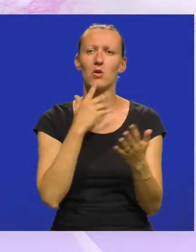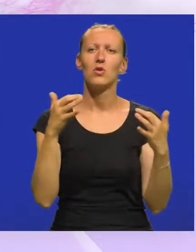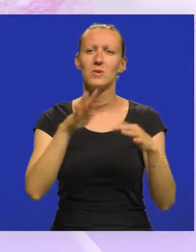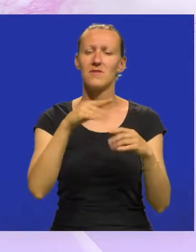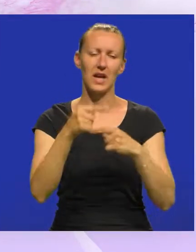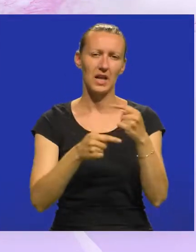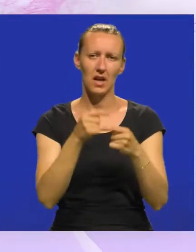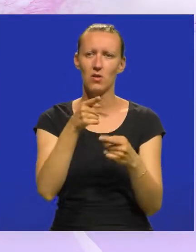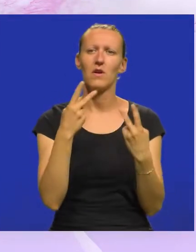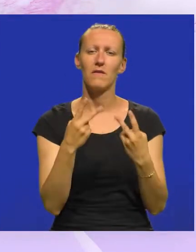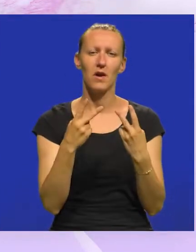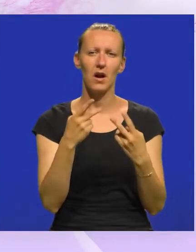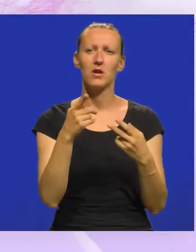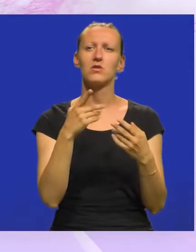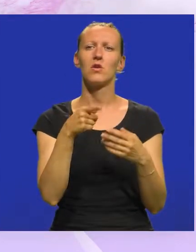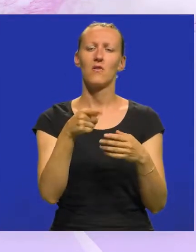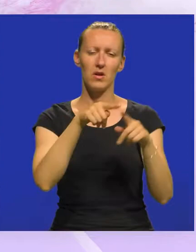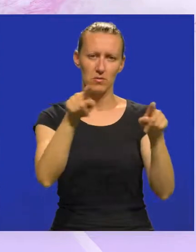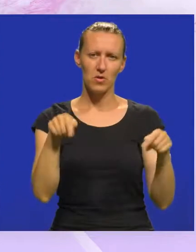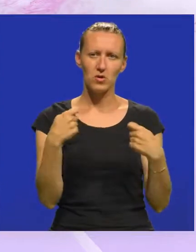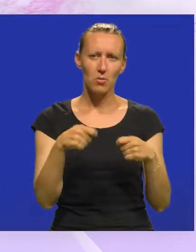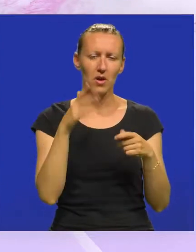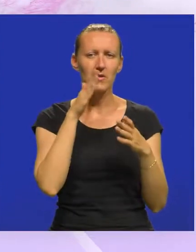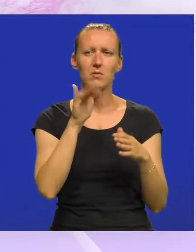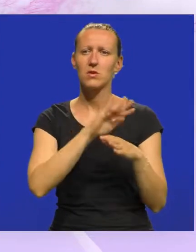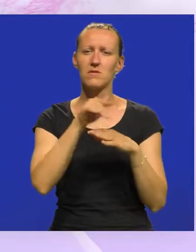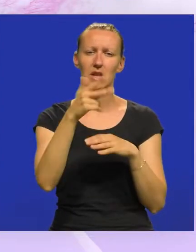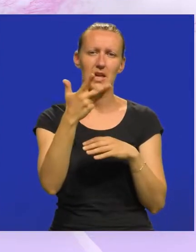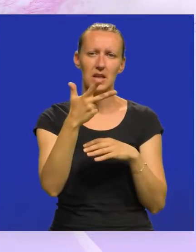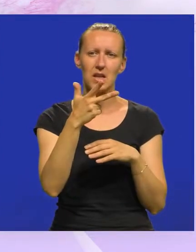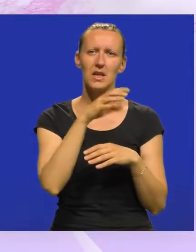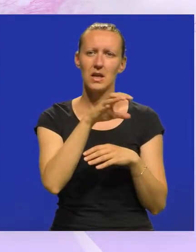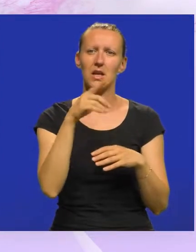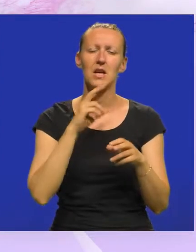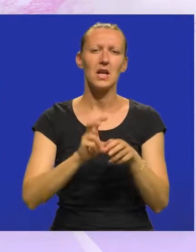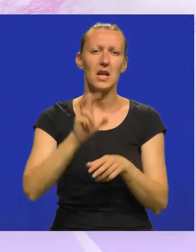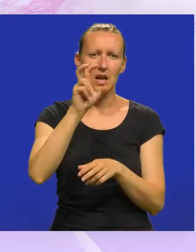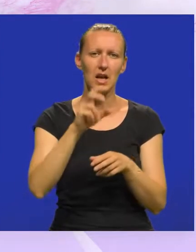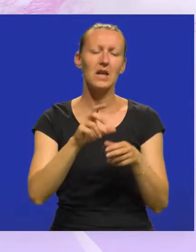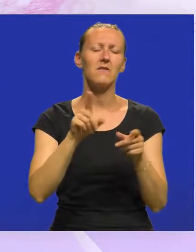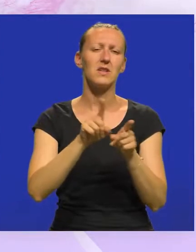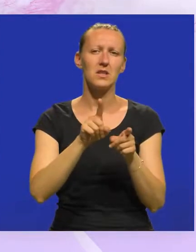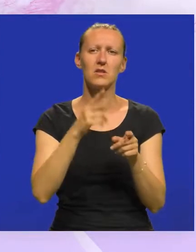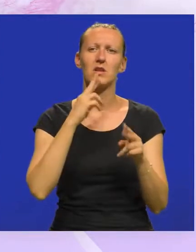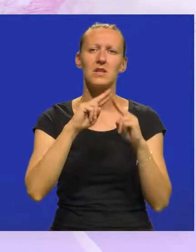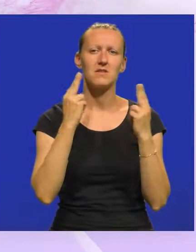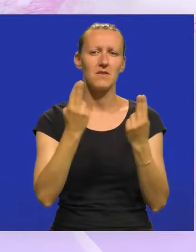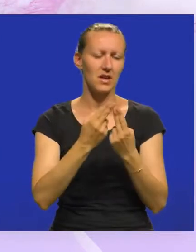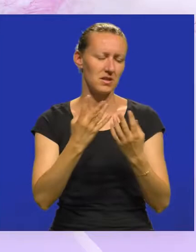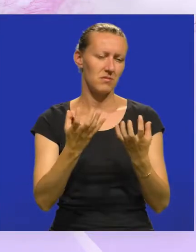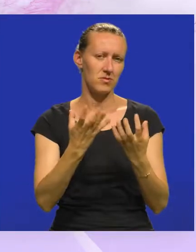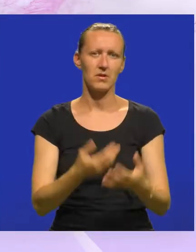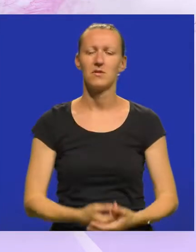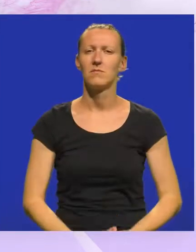okupljati sve generacije. To je jako važno, obogatit ćemo ovaj prostor i vjerujem kroz sve te tri komponente i lift koji ide uskoro da je to svjetska priča.